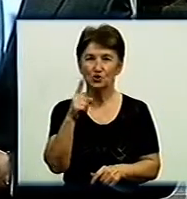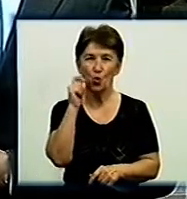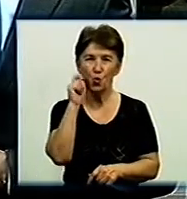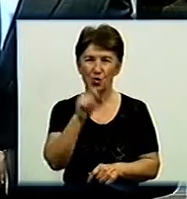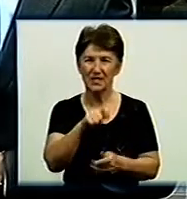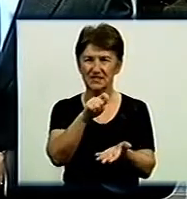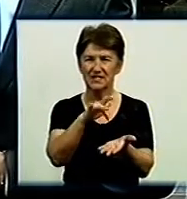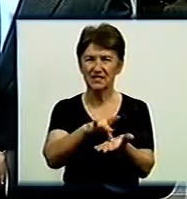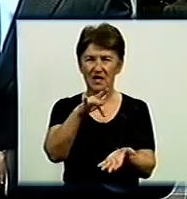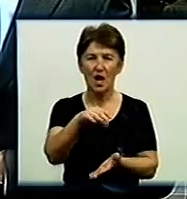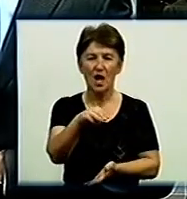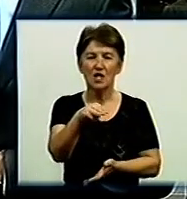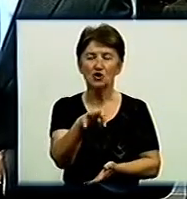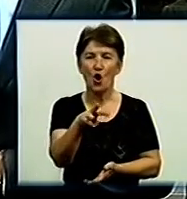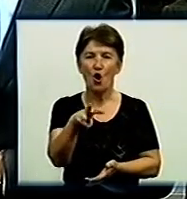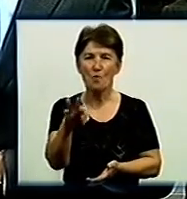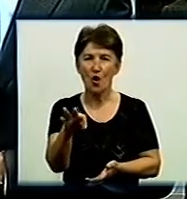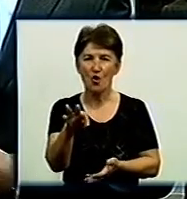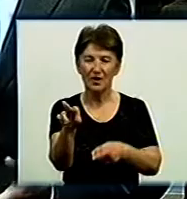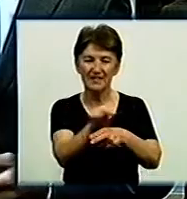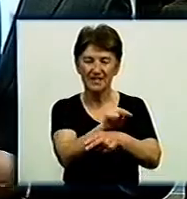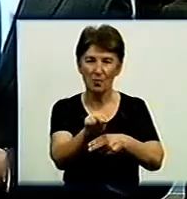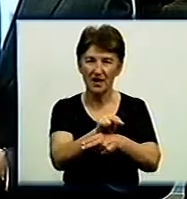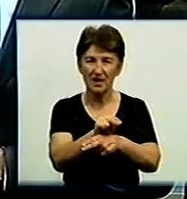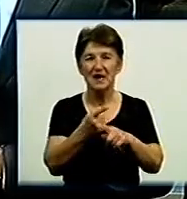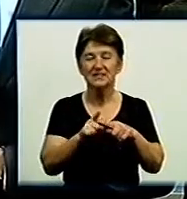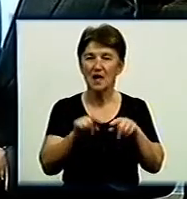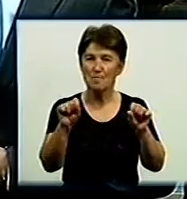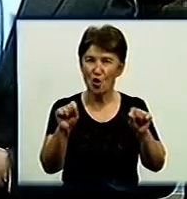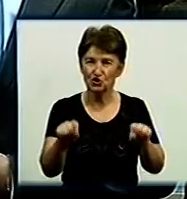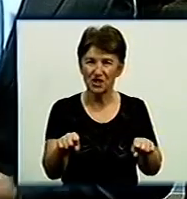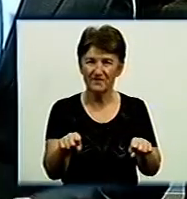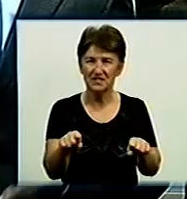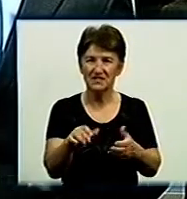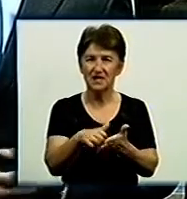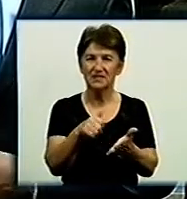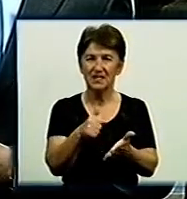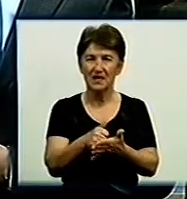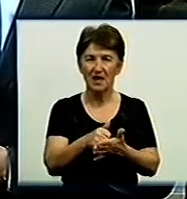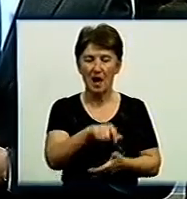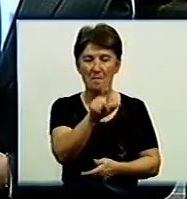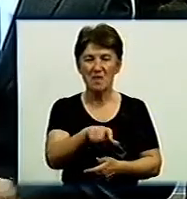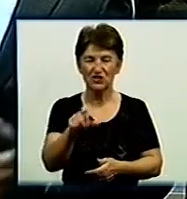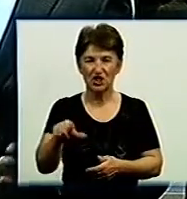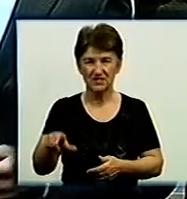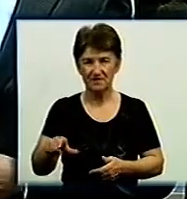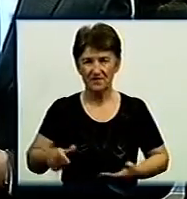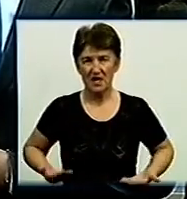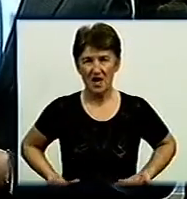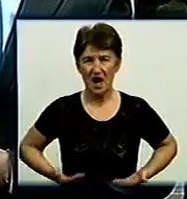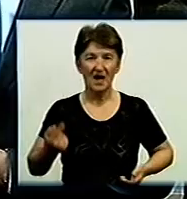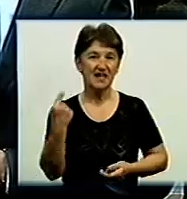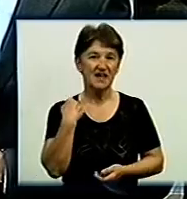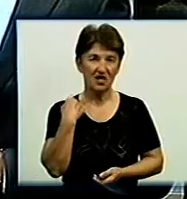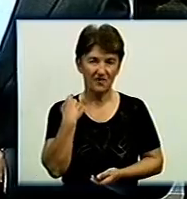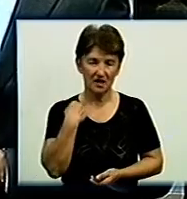центр томотерапії – це можливість для мешканців Кіровограда і для всіх людей,